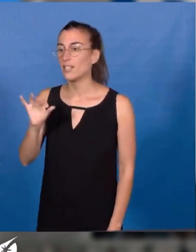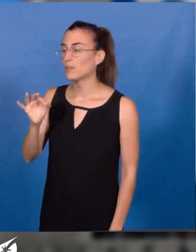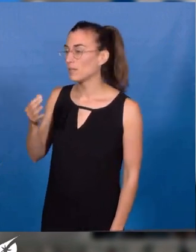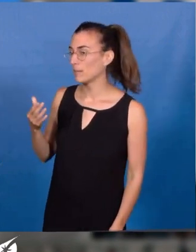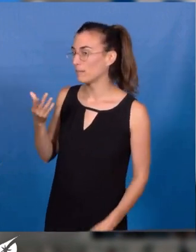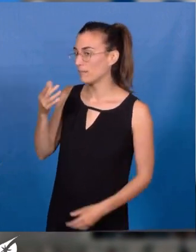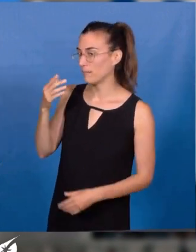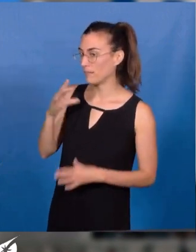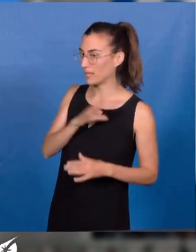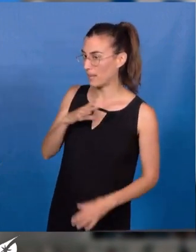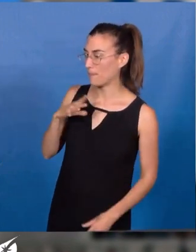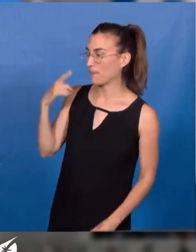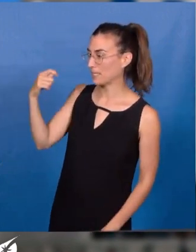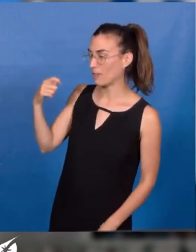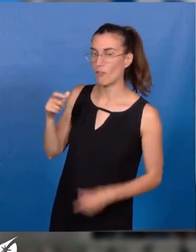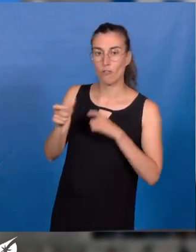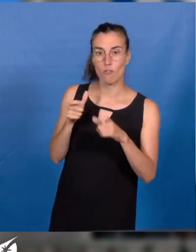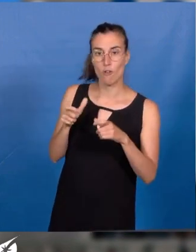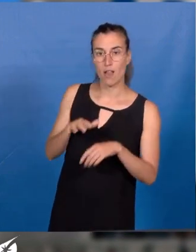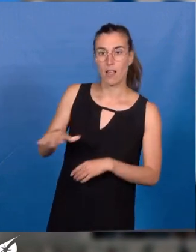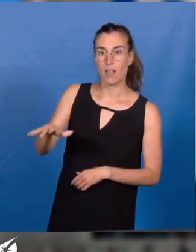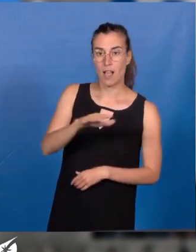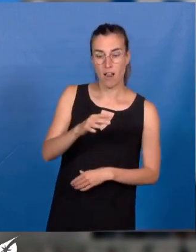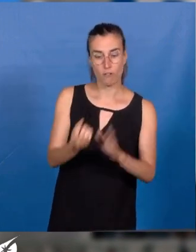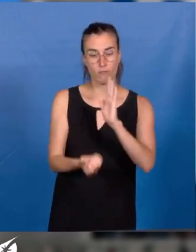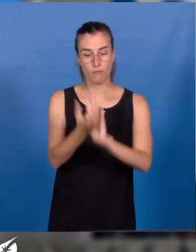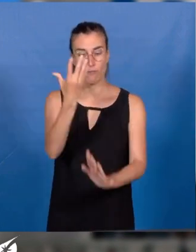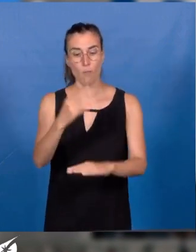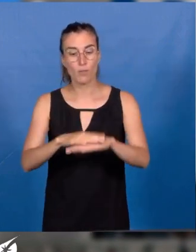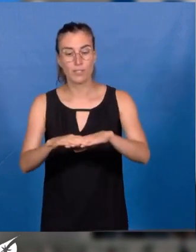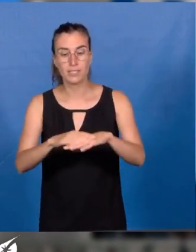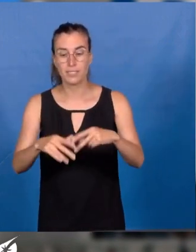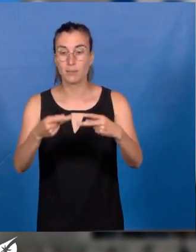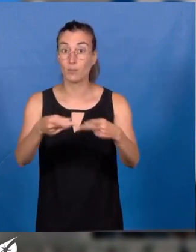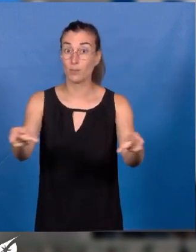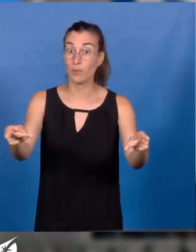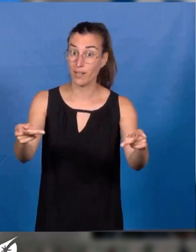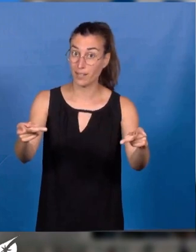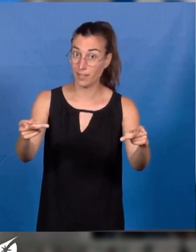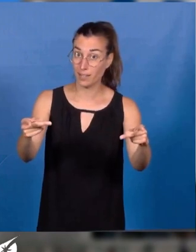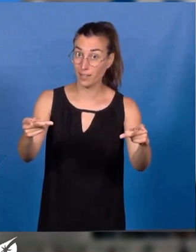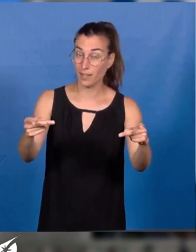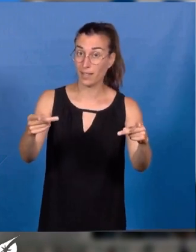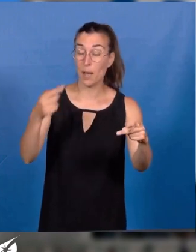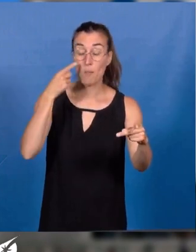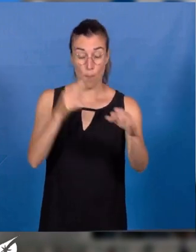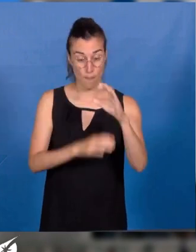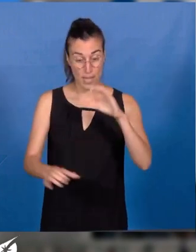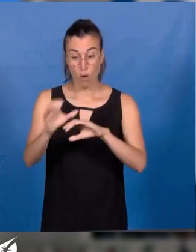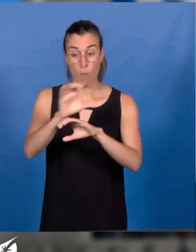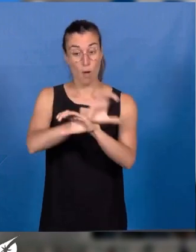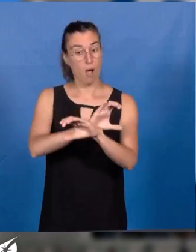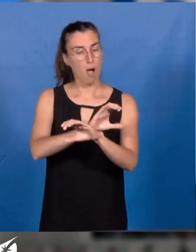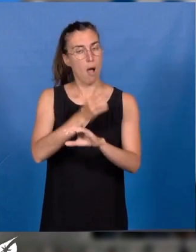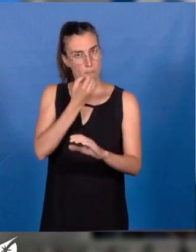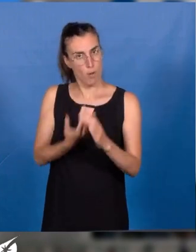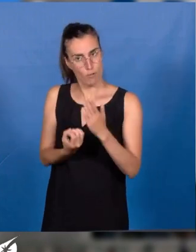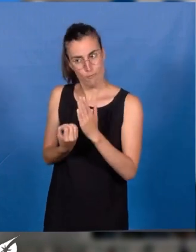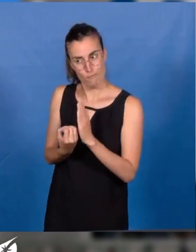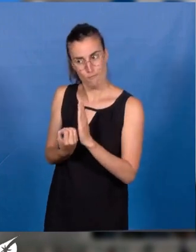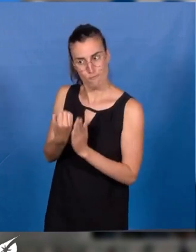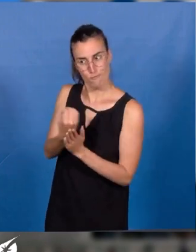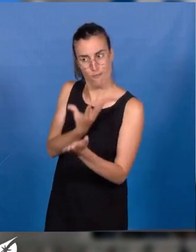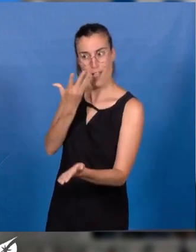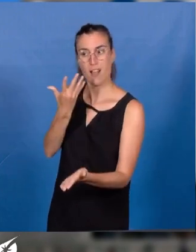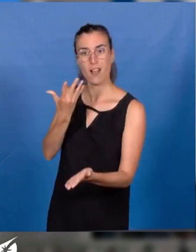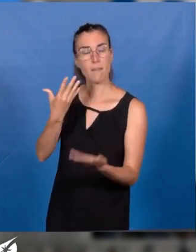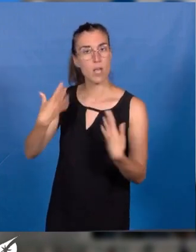Voici donc une nouvelle politique publique pour notre métropole, c'est une bonne nouvelle, il y a tant à faire. Notre système de santé est à bout de souffle, les